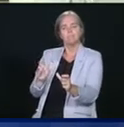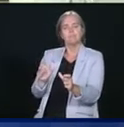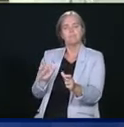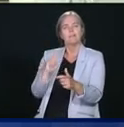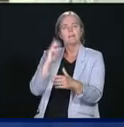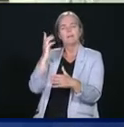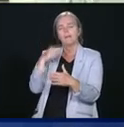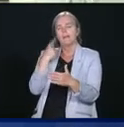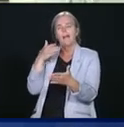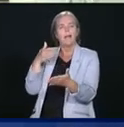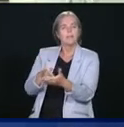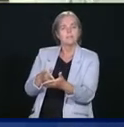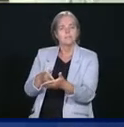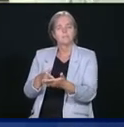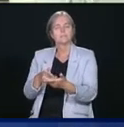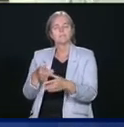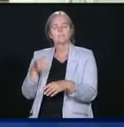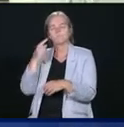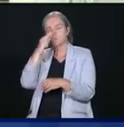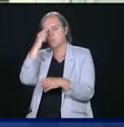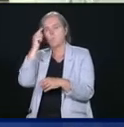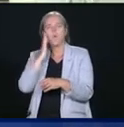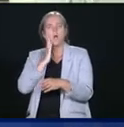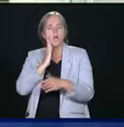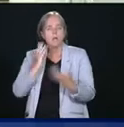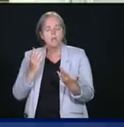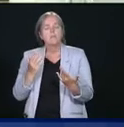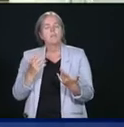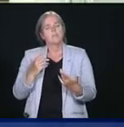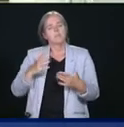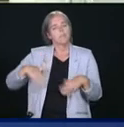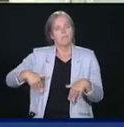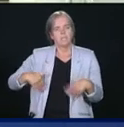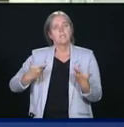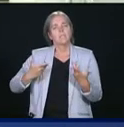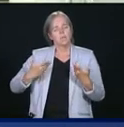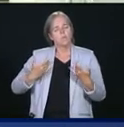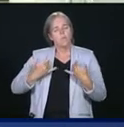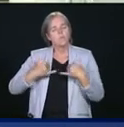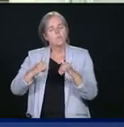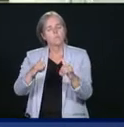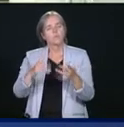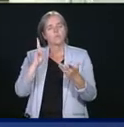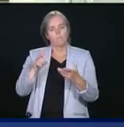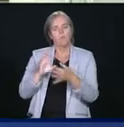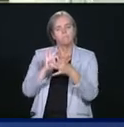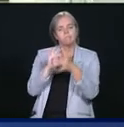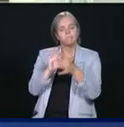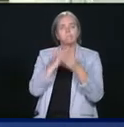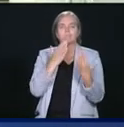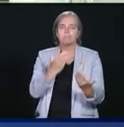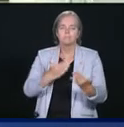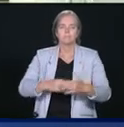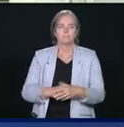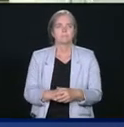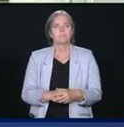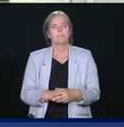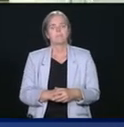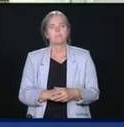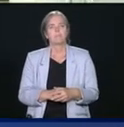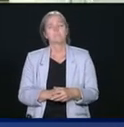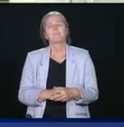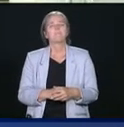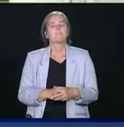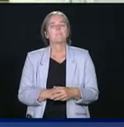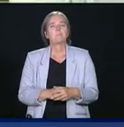devons le faire ensemble comme Canadiens et être un allies. As pour ceux qui ont à ces protestants